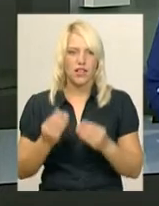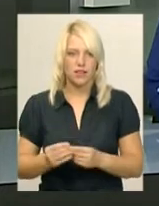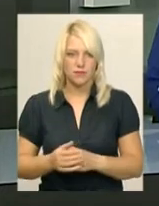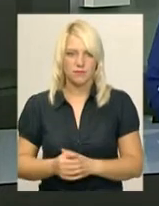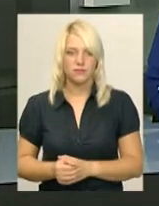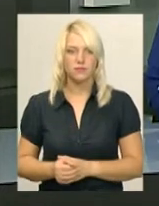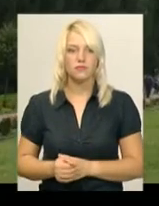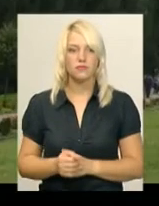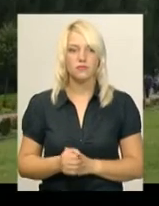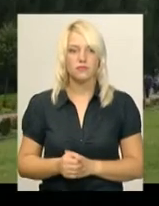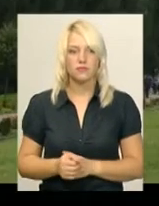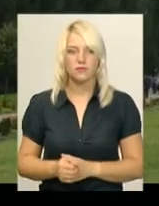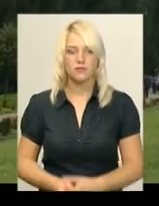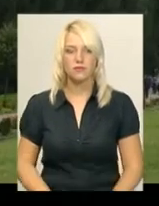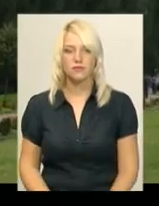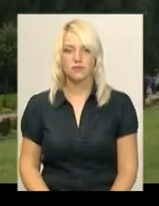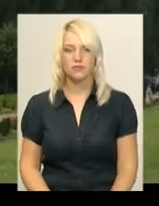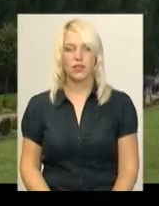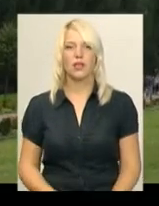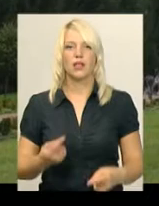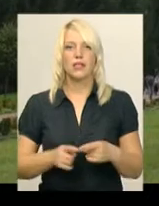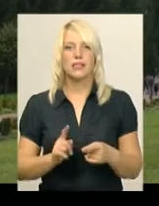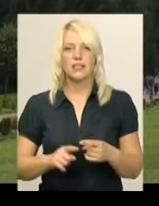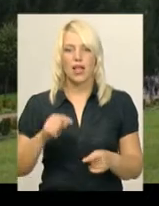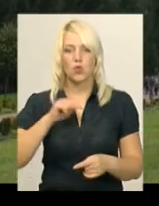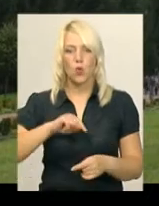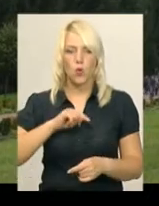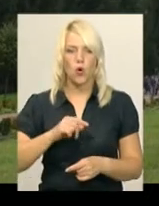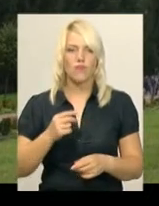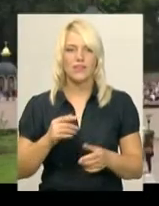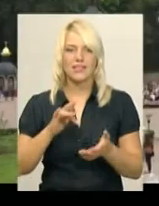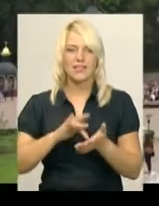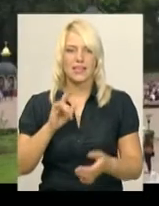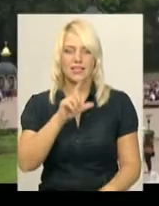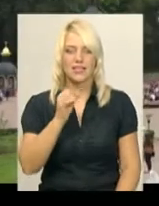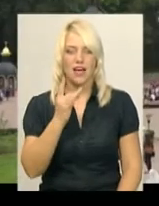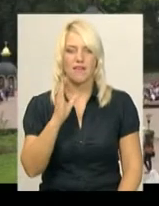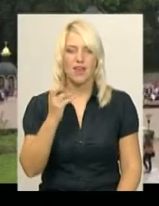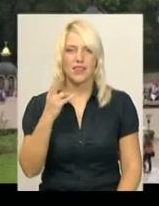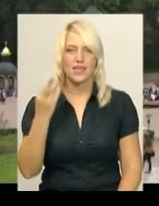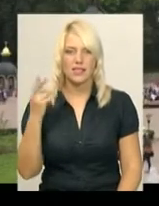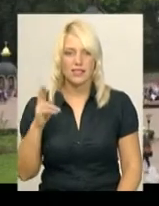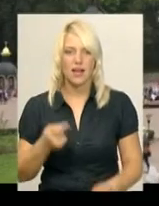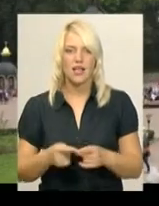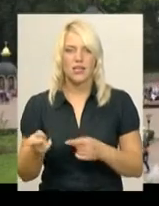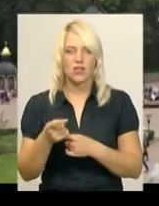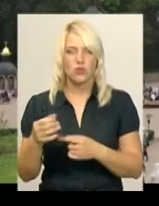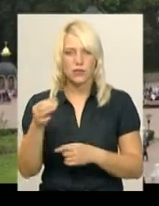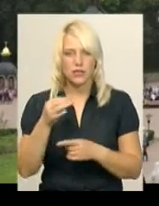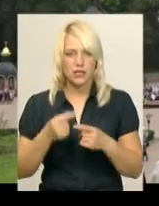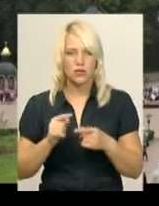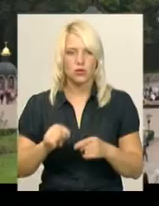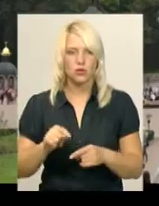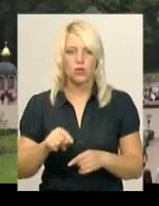сюжеті. Це духовний центр Зарваниці на Тернопіллі. Тут протягом двох днів триває Успінська